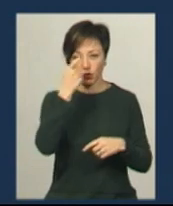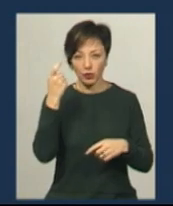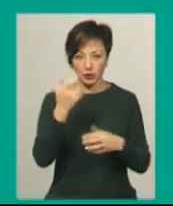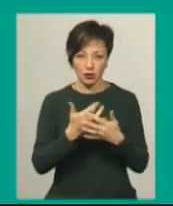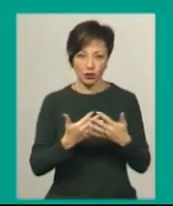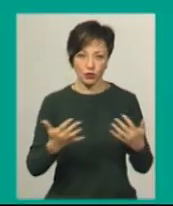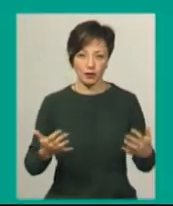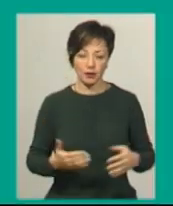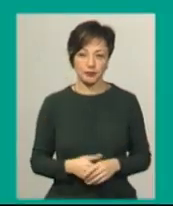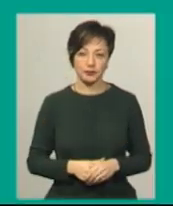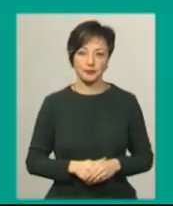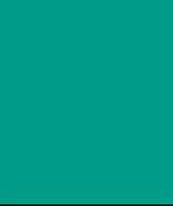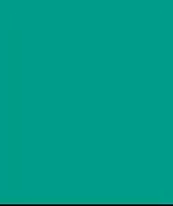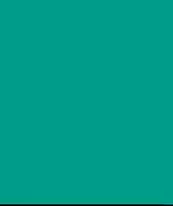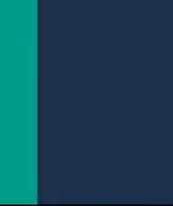речовин.